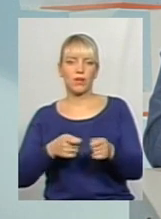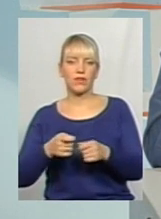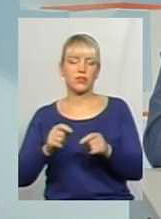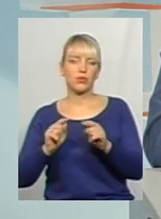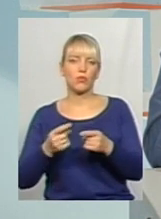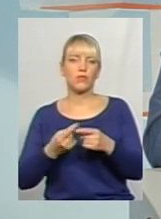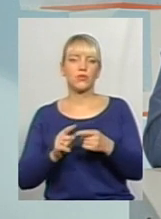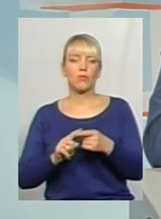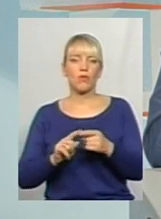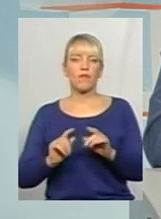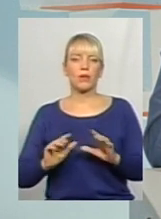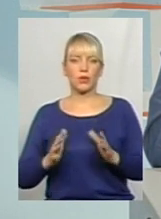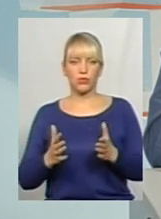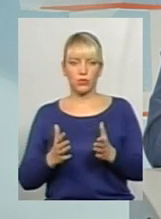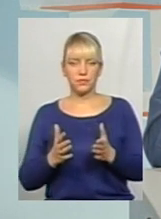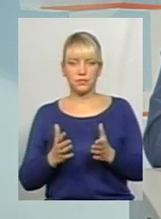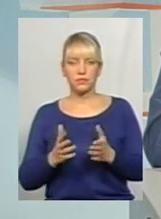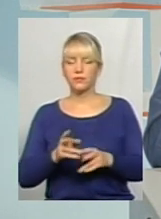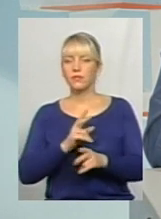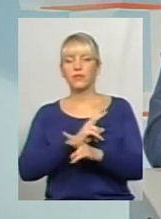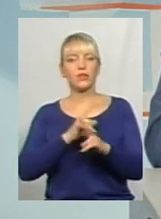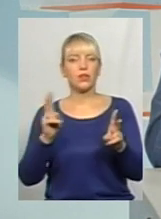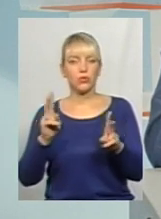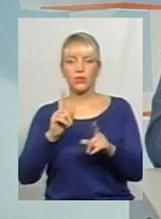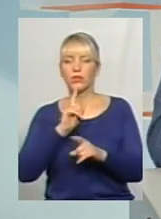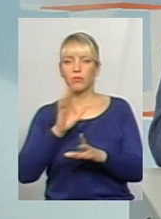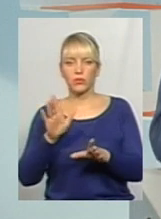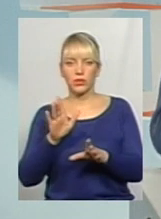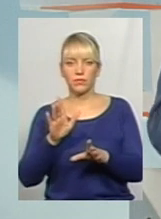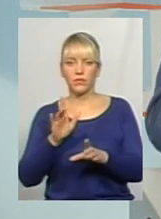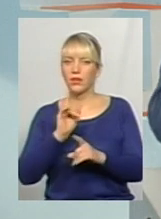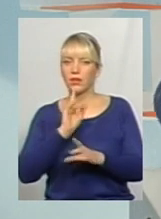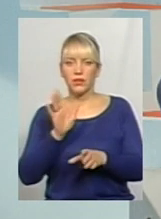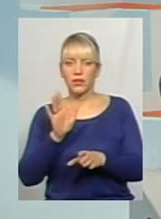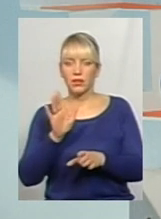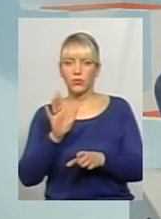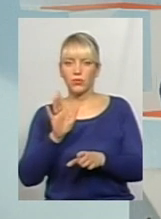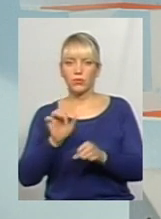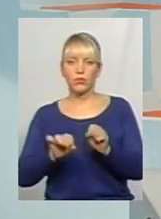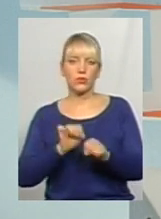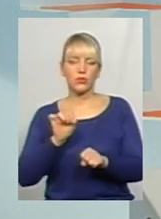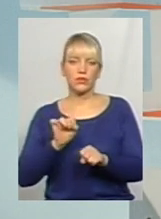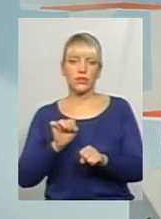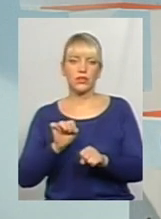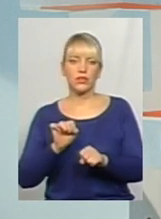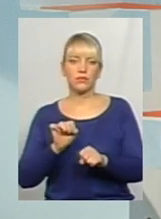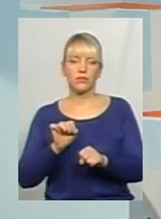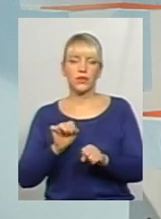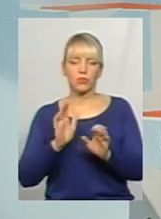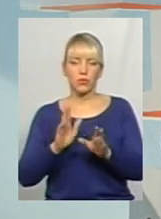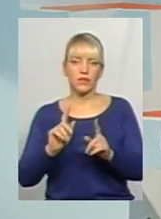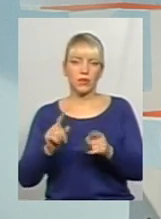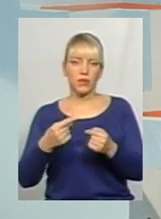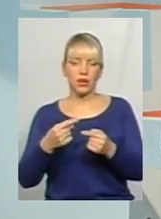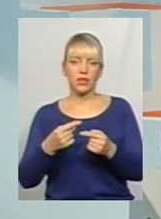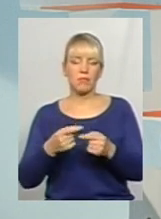даному випадку ніхто не буде порушувати, ми будемо вимагати максимальне